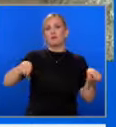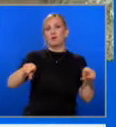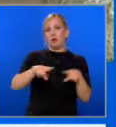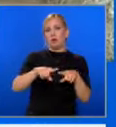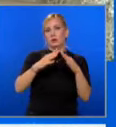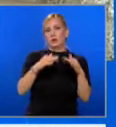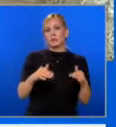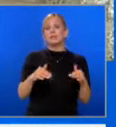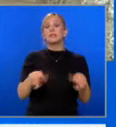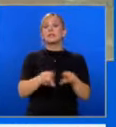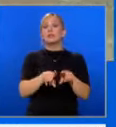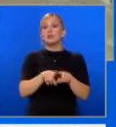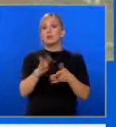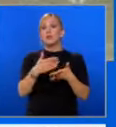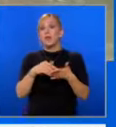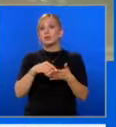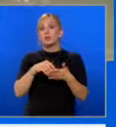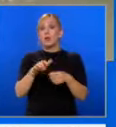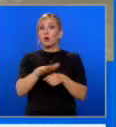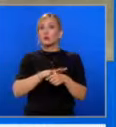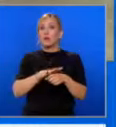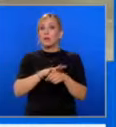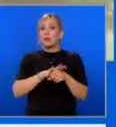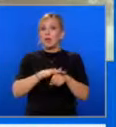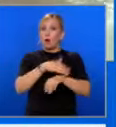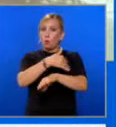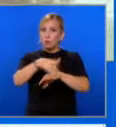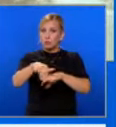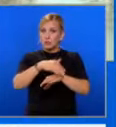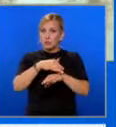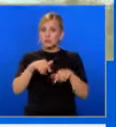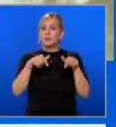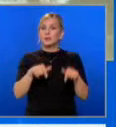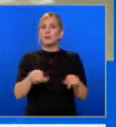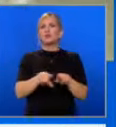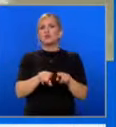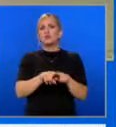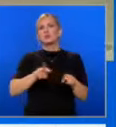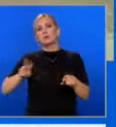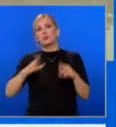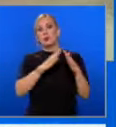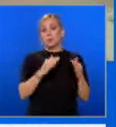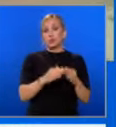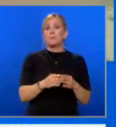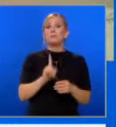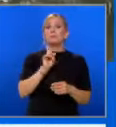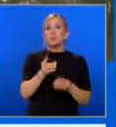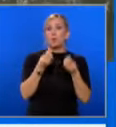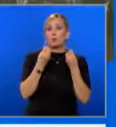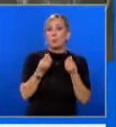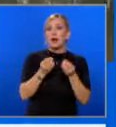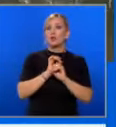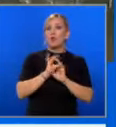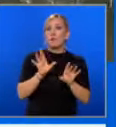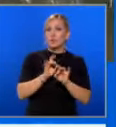Тук наводнена е и част от главната улица, както и някои къщи, които се намират зад мен. Добрата новина е, ако изобщо има